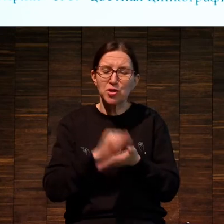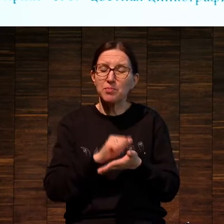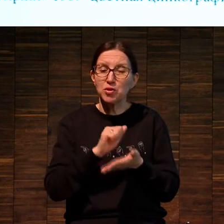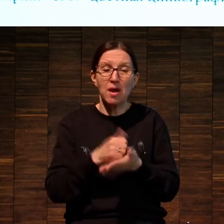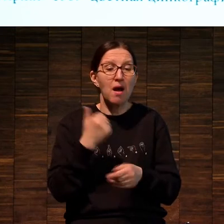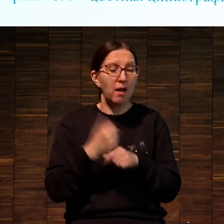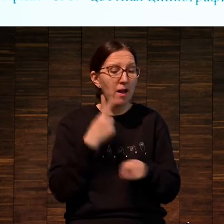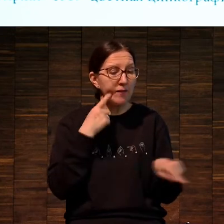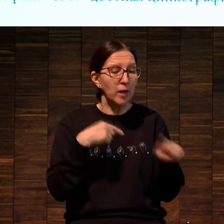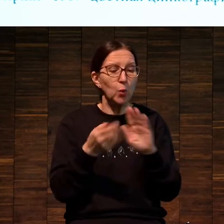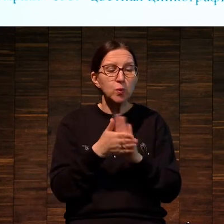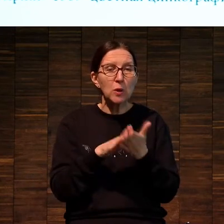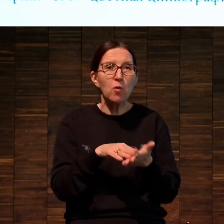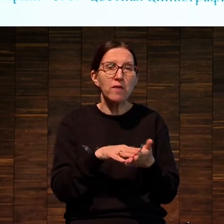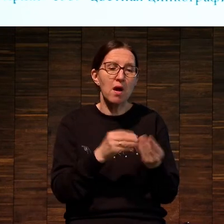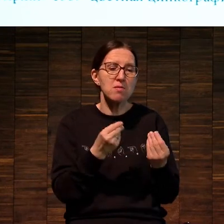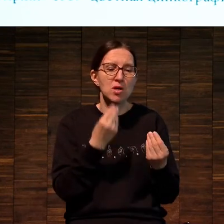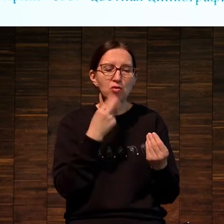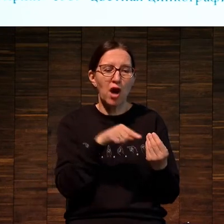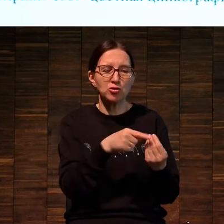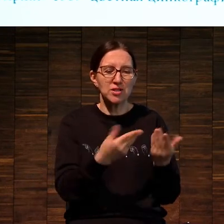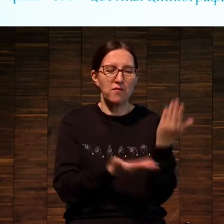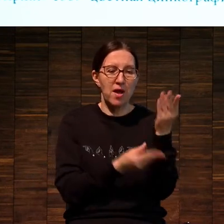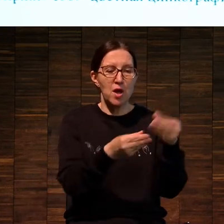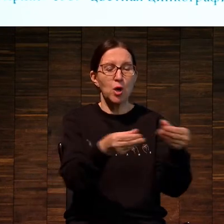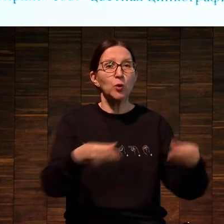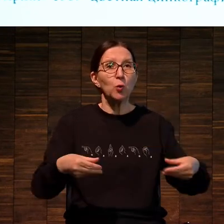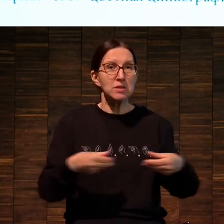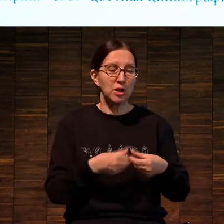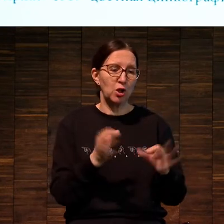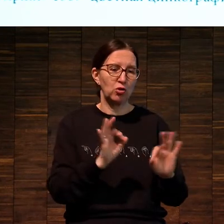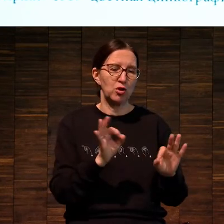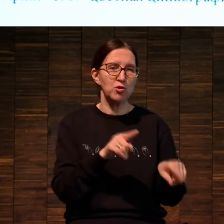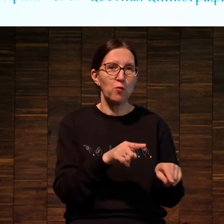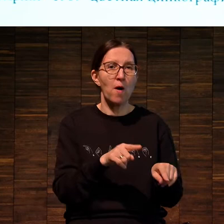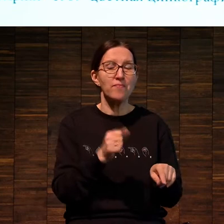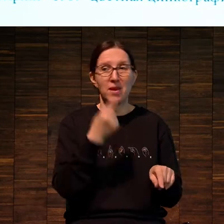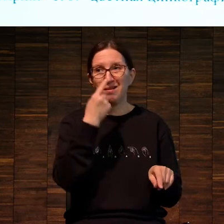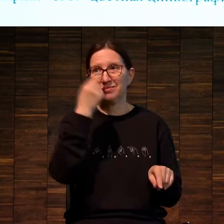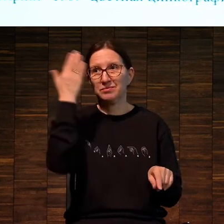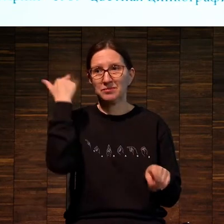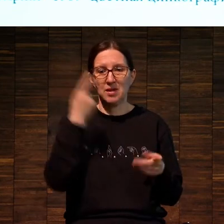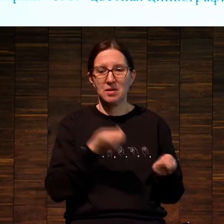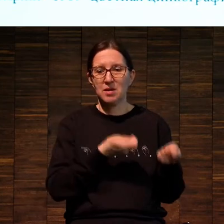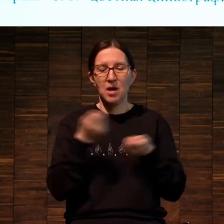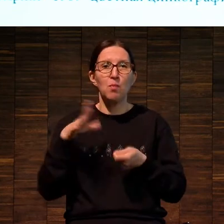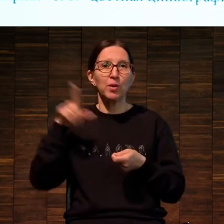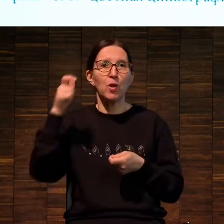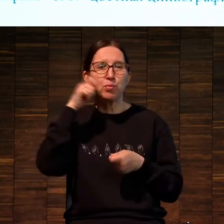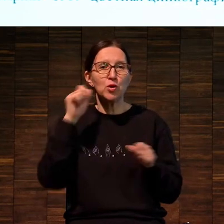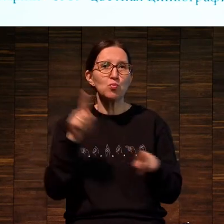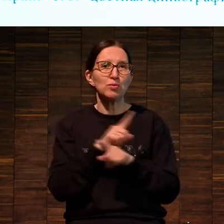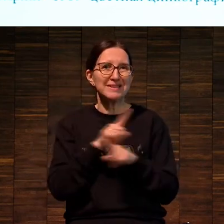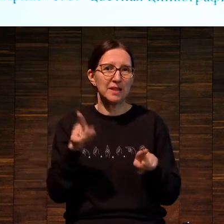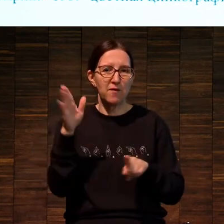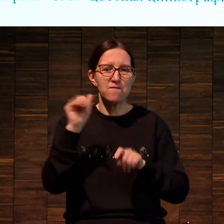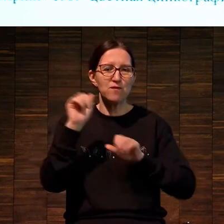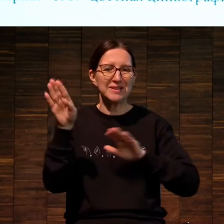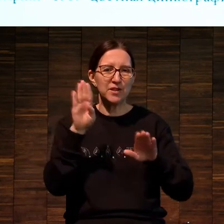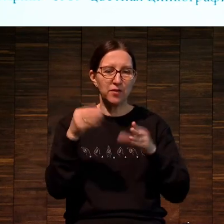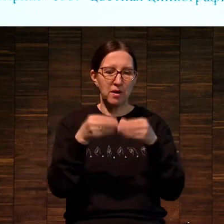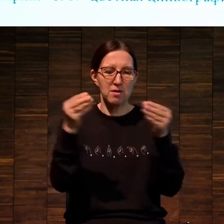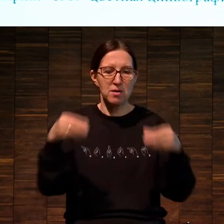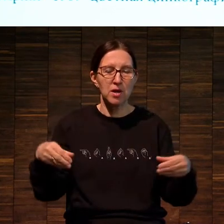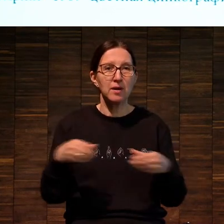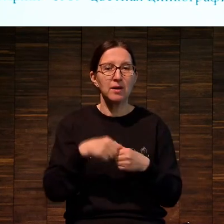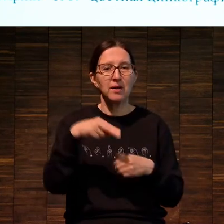держалась. И если мы посмотрим на доски Пиранези, которые вот привозили в Пушкинске несколько лет назад, если помните, вы видели, они